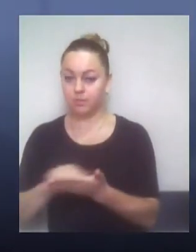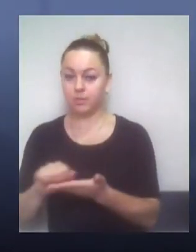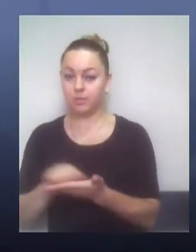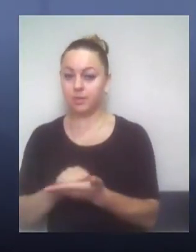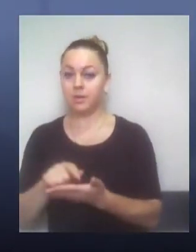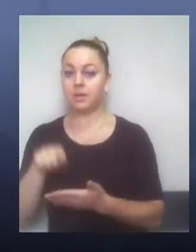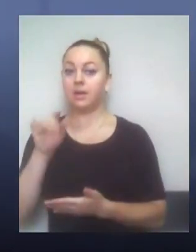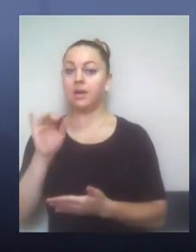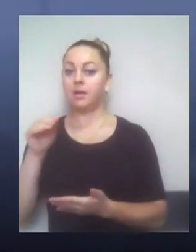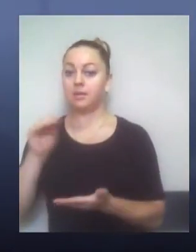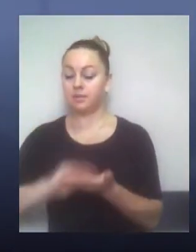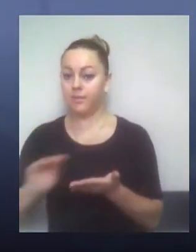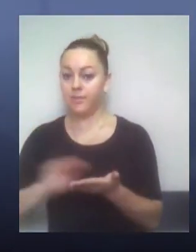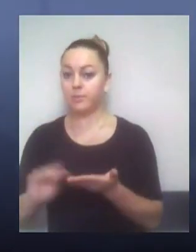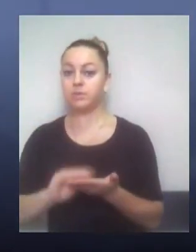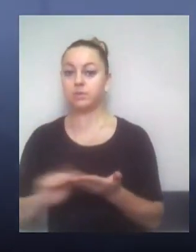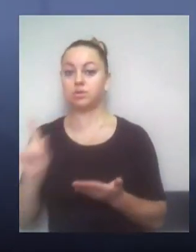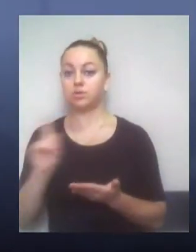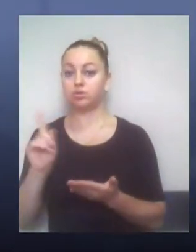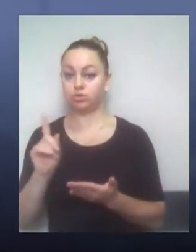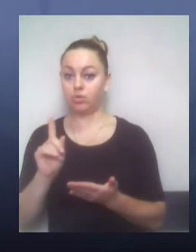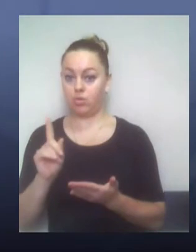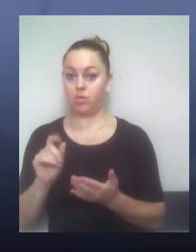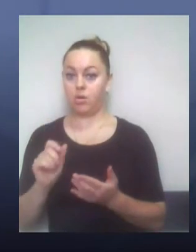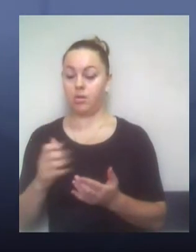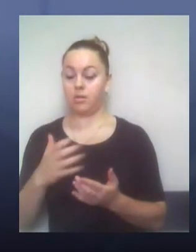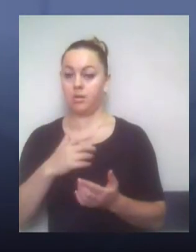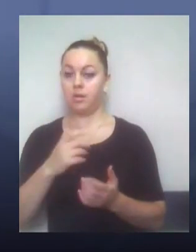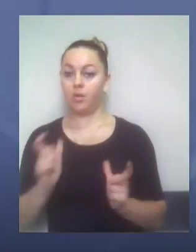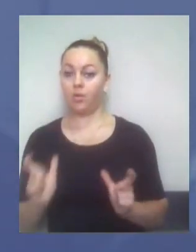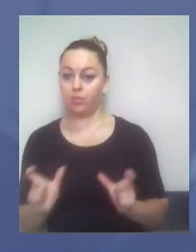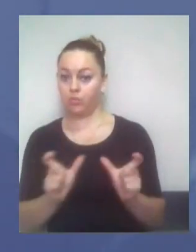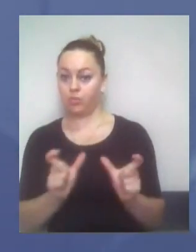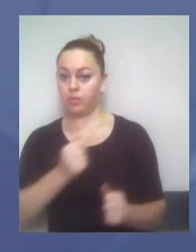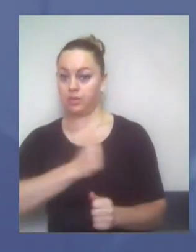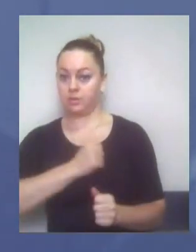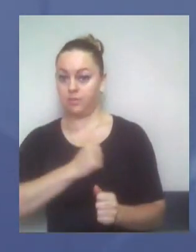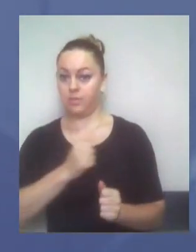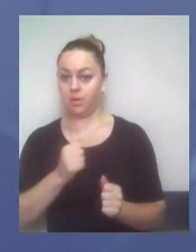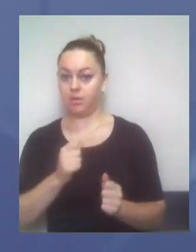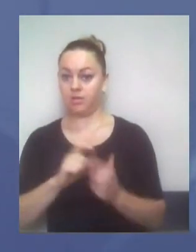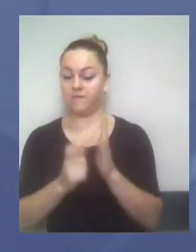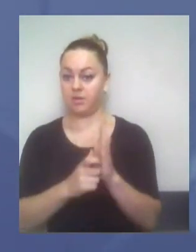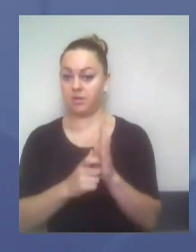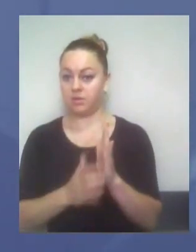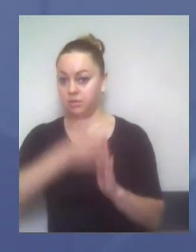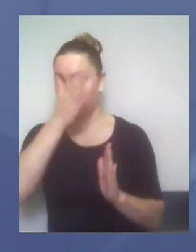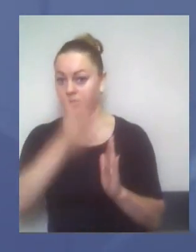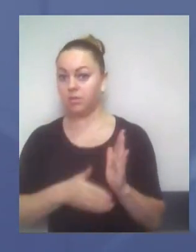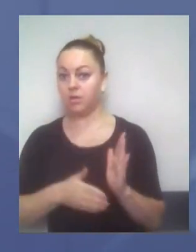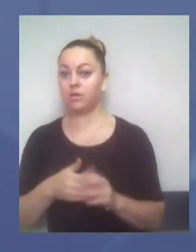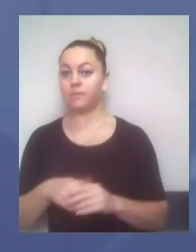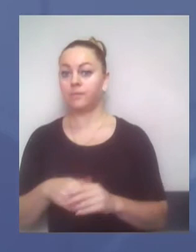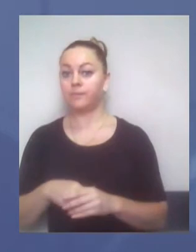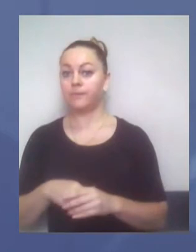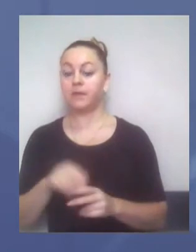там буде укреплення, наприклад, со сторони квартир. Перед утвердженням вот этого проекта ніхто, як би,